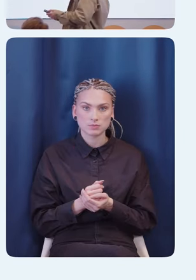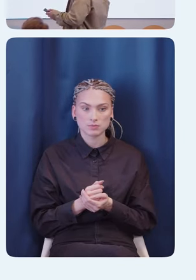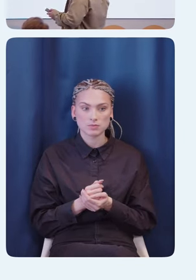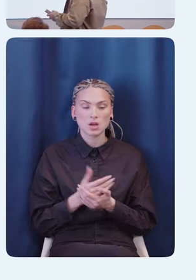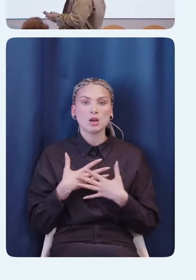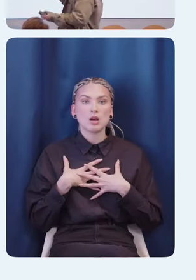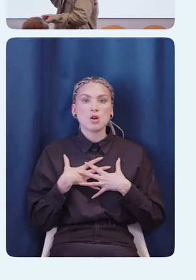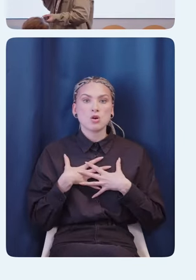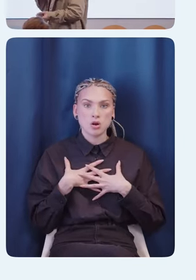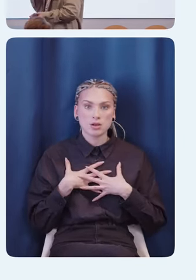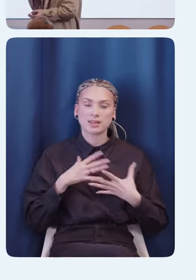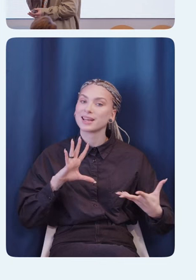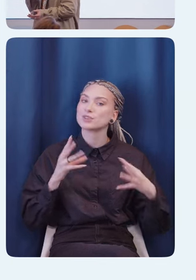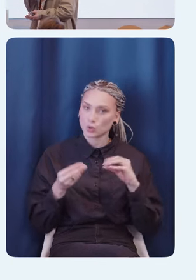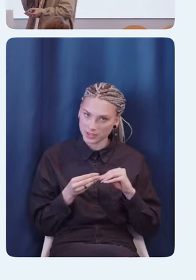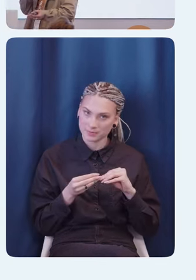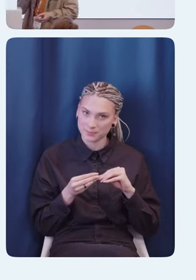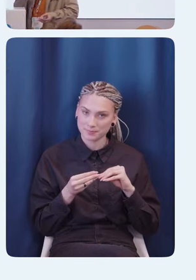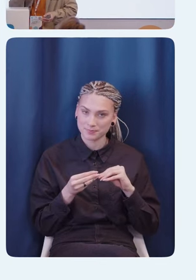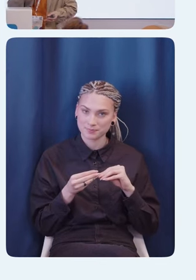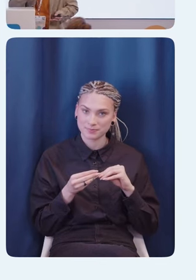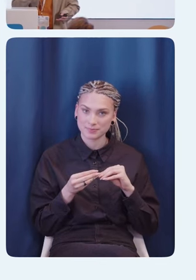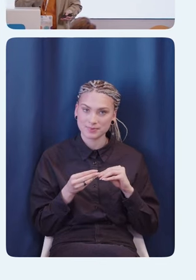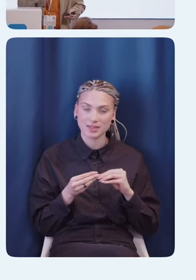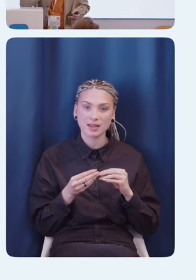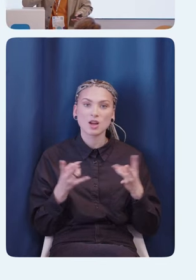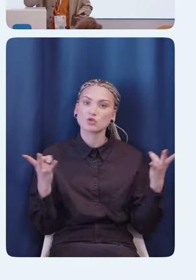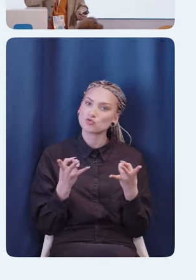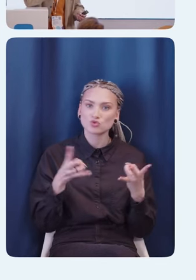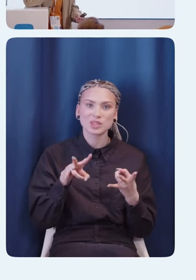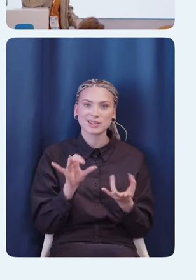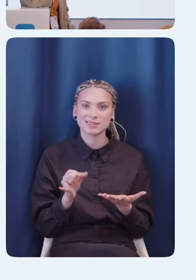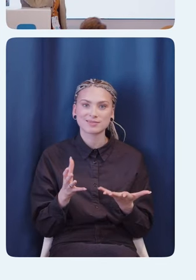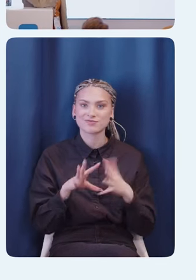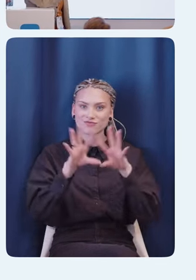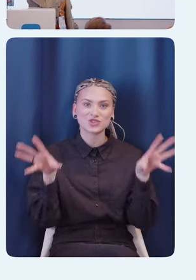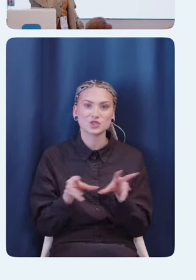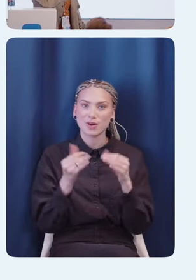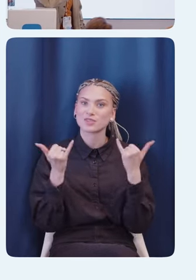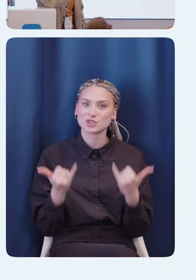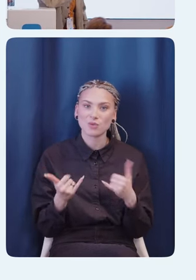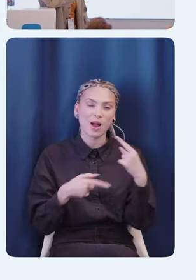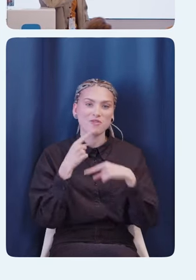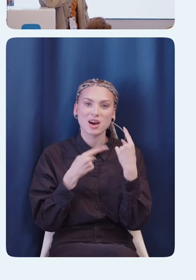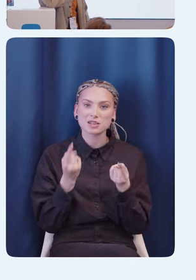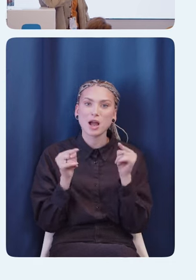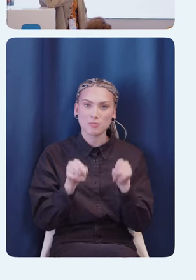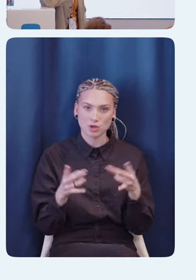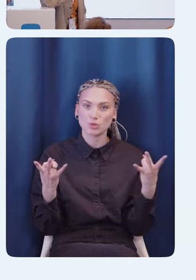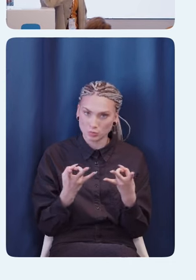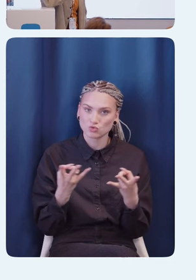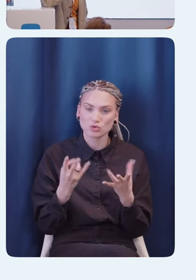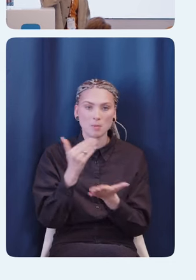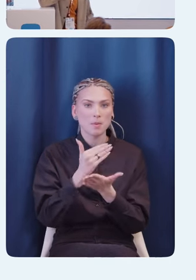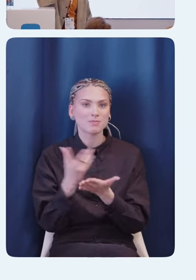Фух. Ну и теперь итоги. Собственно говоря, а вообще стоило ли оно того, стоило ли сегодня говорить об этом voiceover,